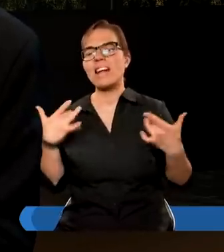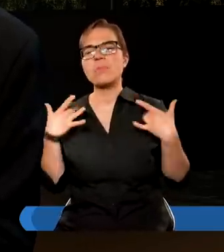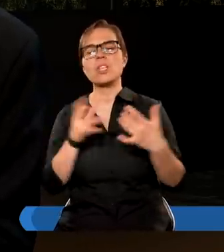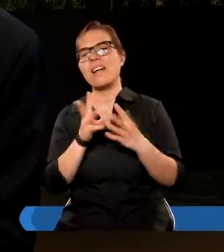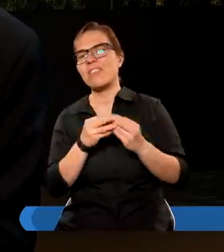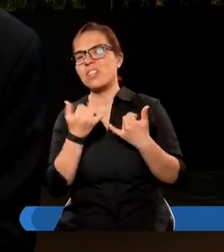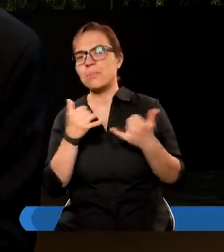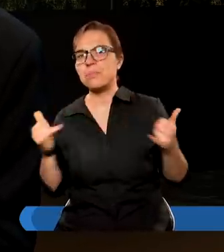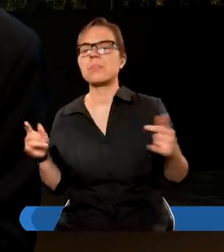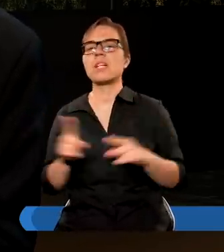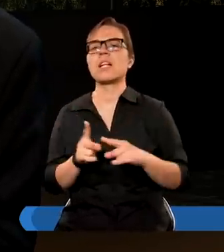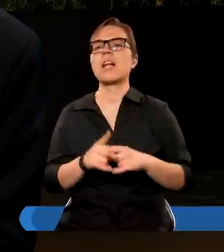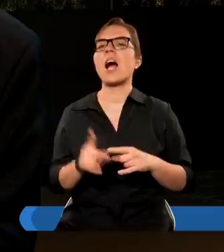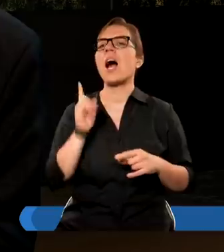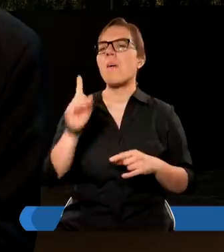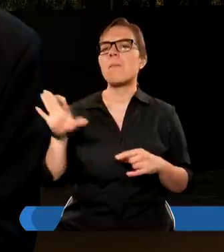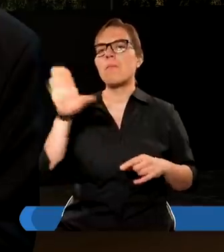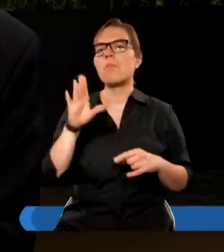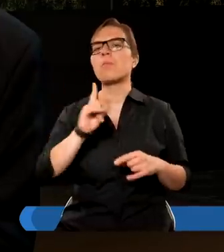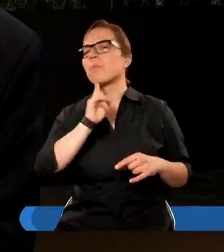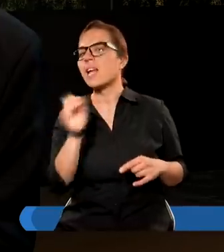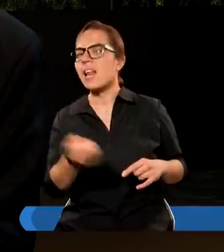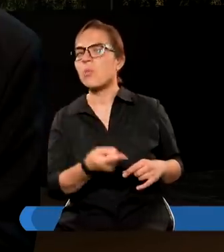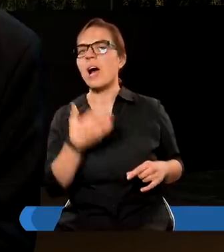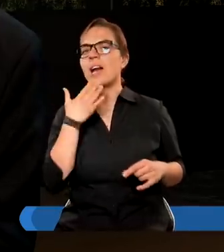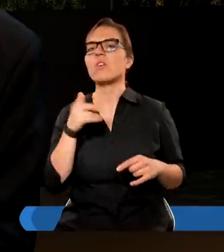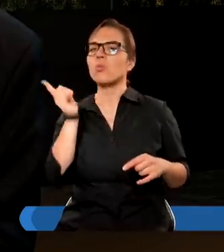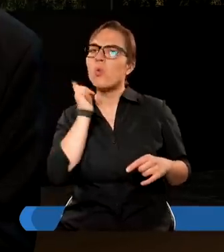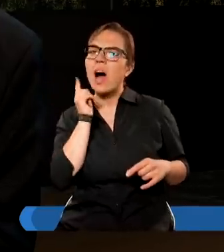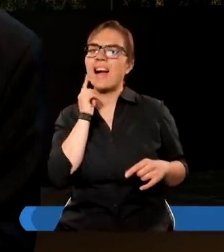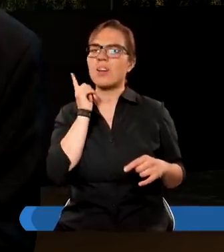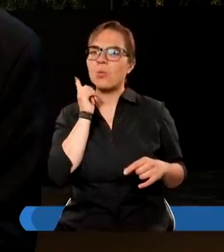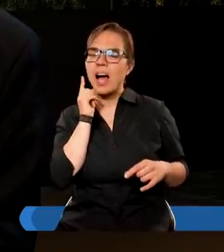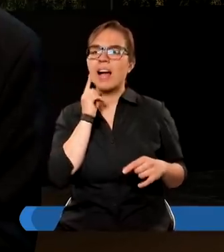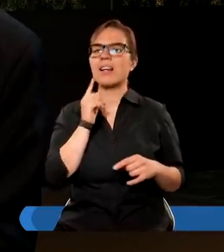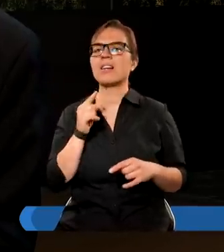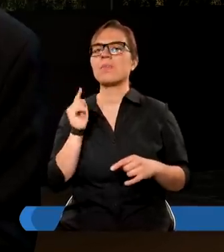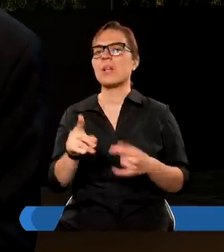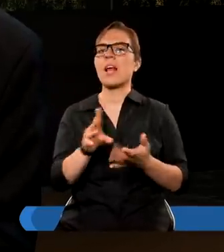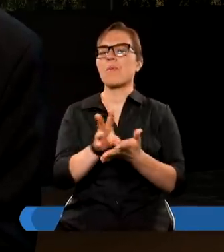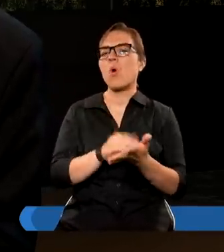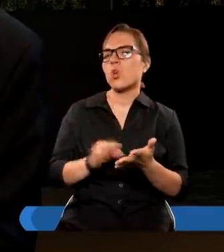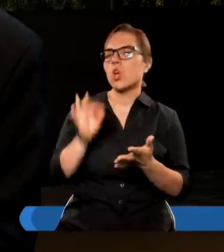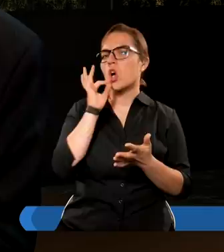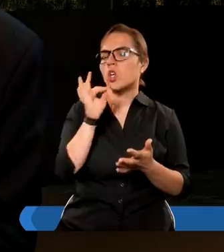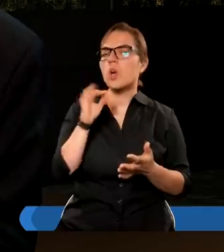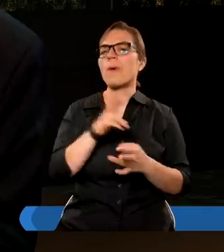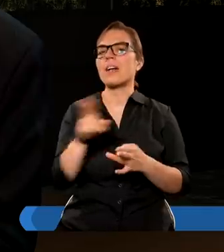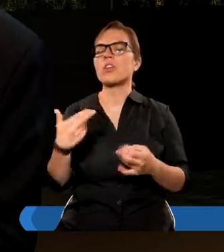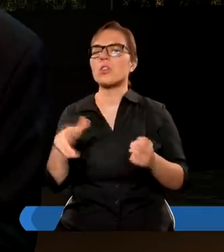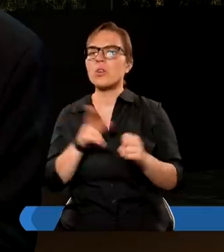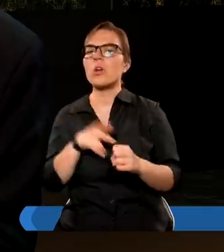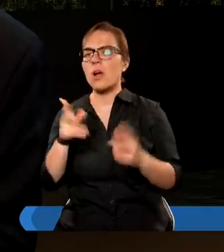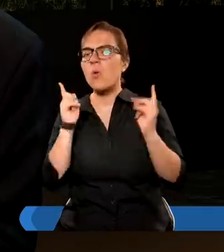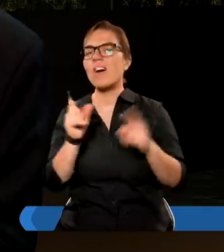wszystkim, ale w pewnym momencie Pan Bóg przesyła przesłanie, które mówi słuchajcie, ten pozorny, dobra rzecz, którą